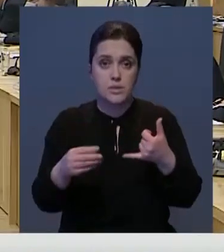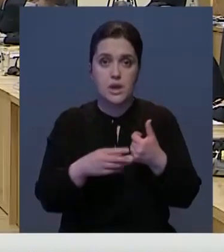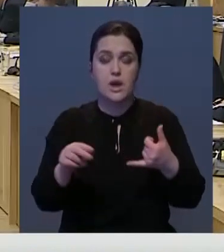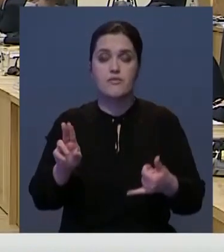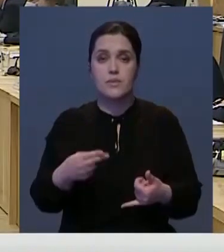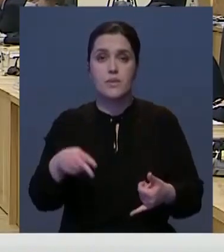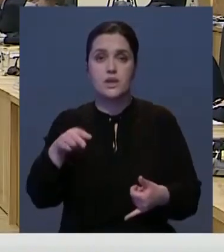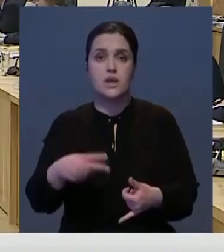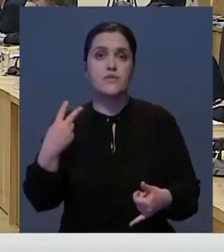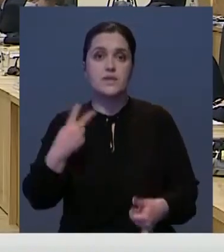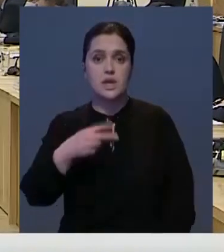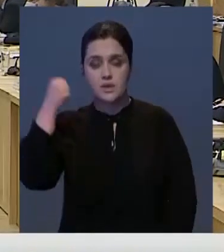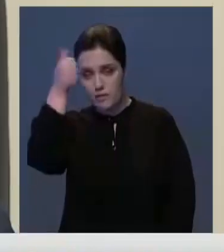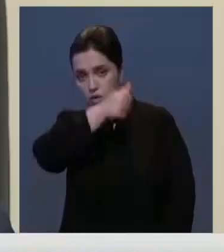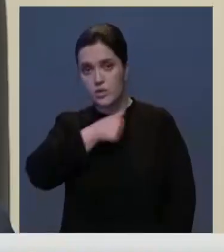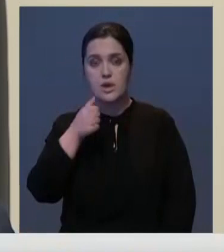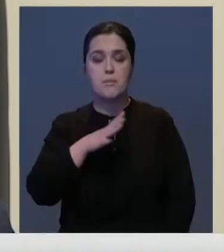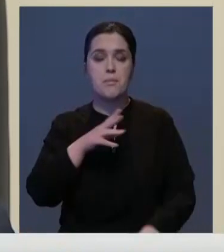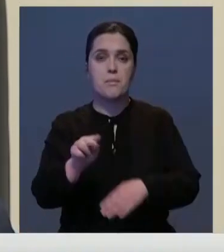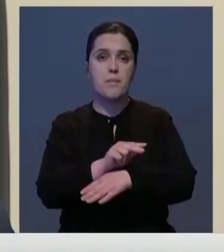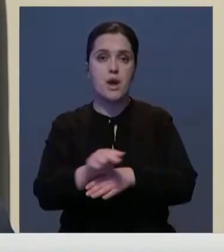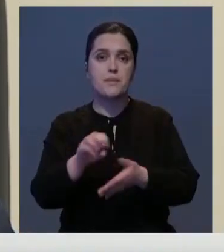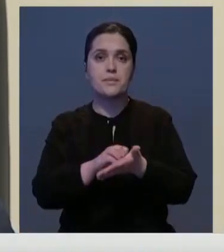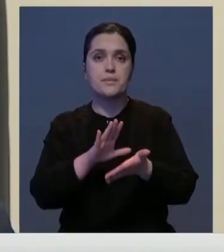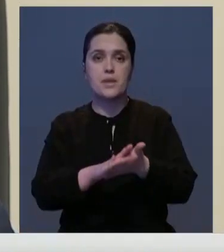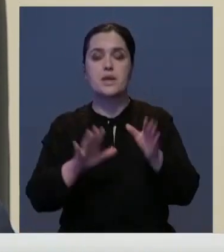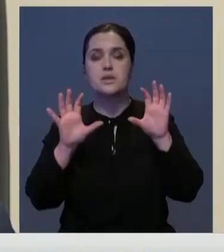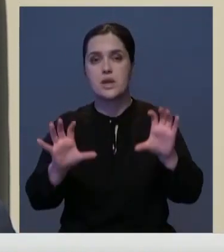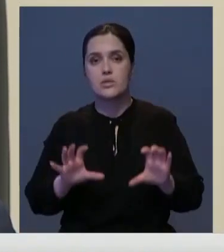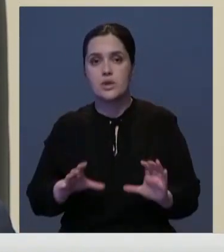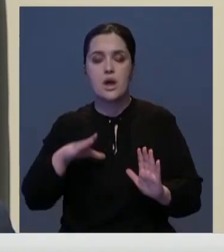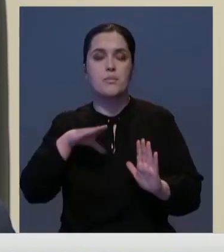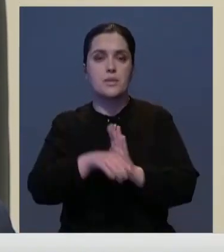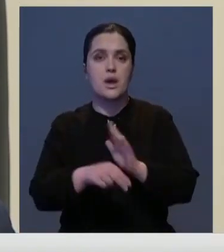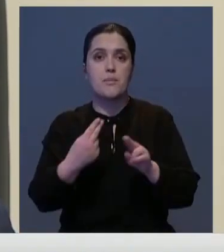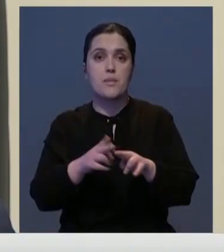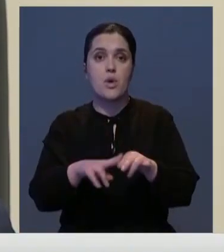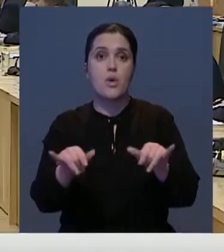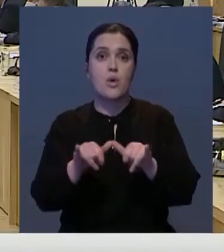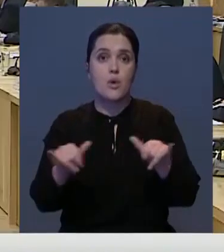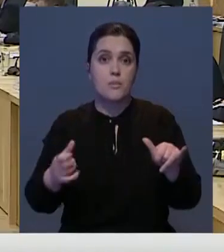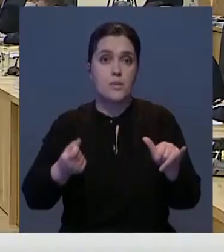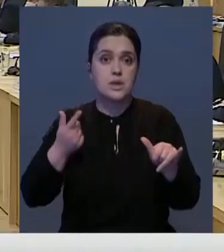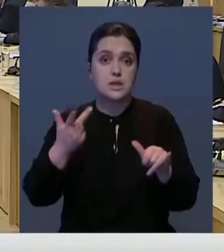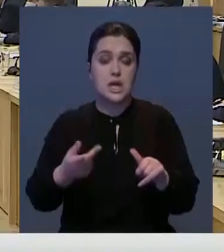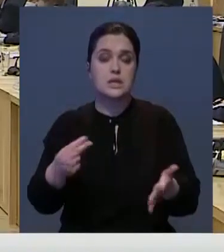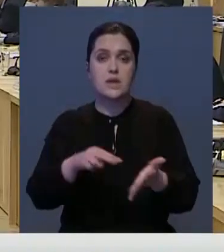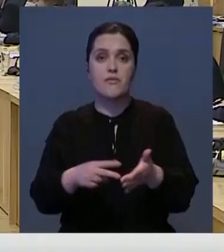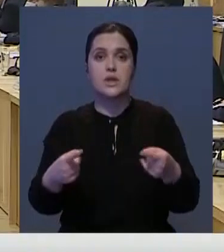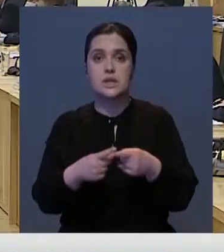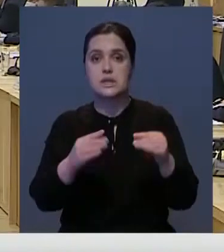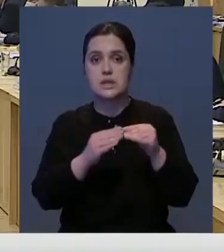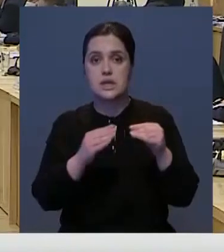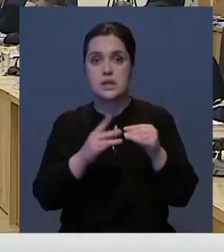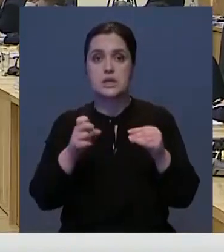в декабре 2020 года приняты поправки в налоговый кодекс, предусматривающий кратное увеличение ставки налога с 10 до 20 раз